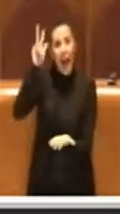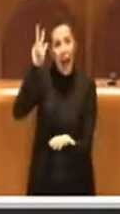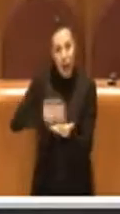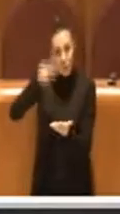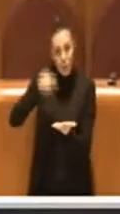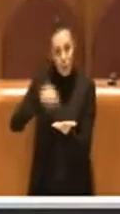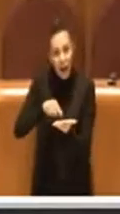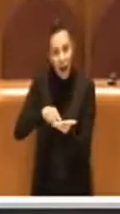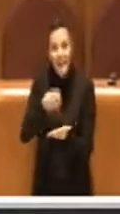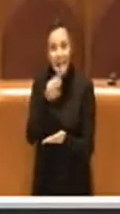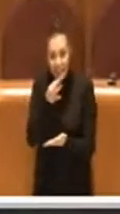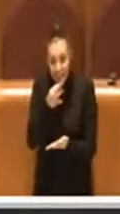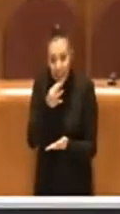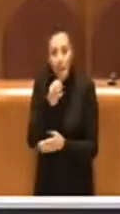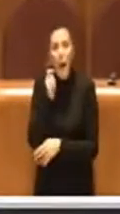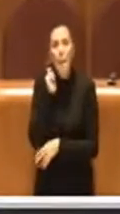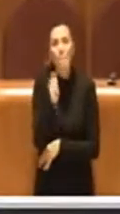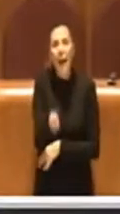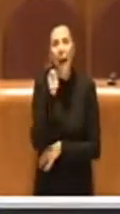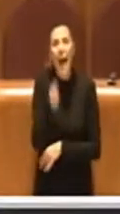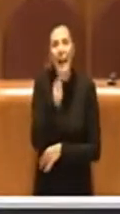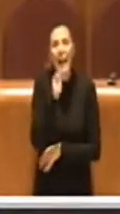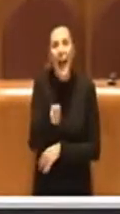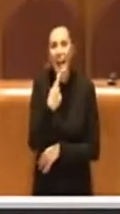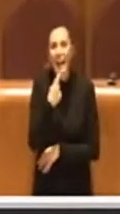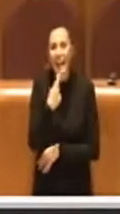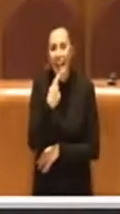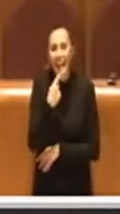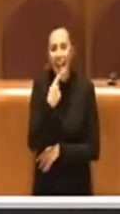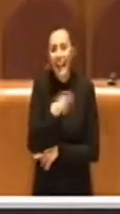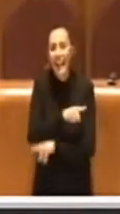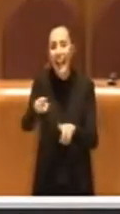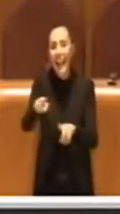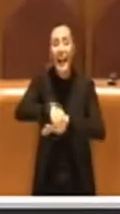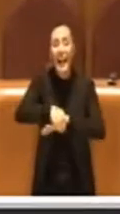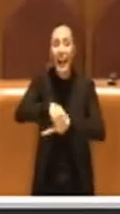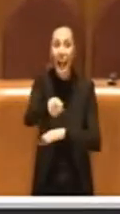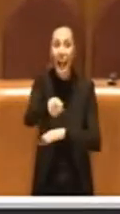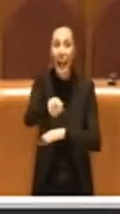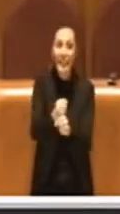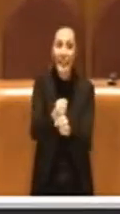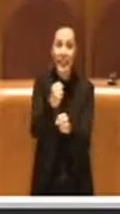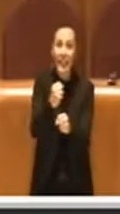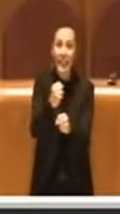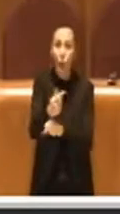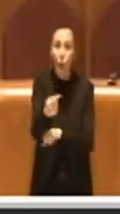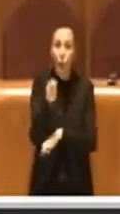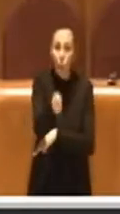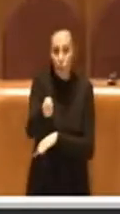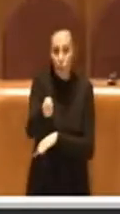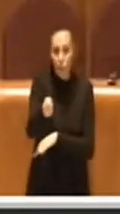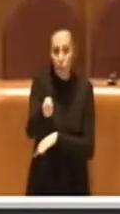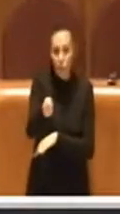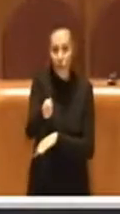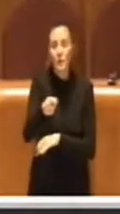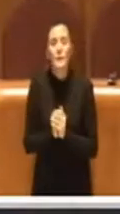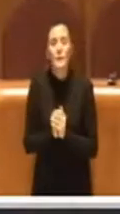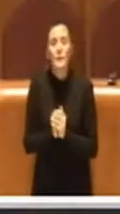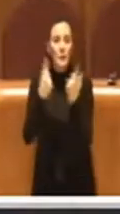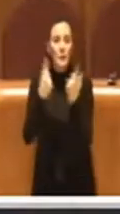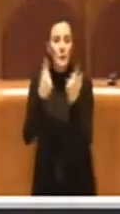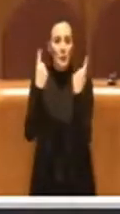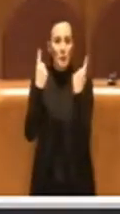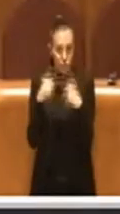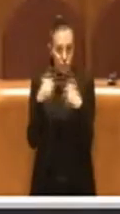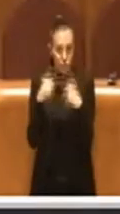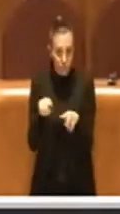pagare i nostri debitori, non significa sprecare soldi. E poi quello che c'è a monte, ripeto, lo sottoscrivo e lo condivido. Detto